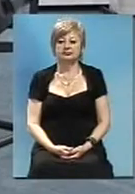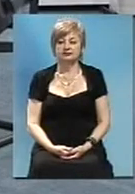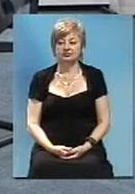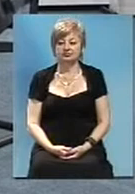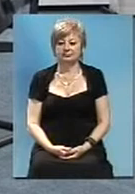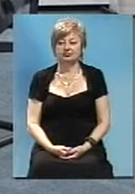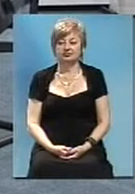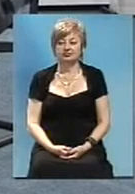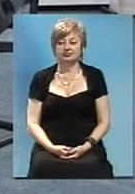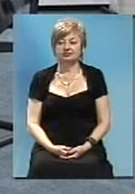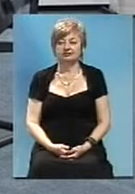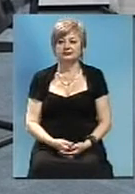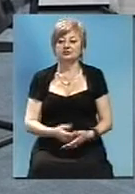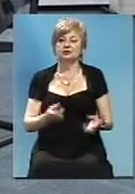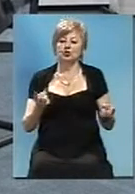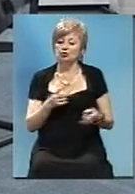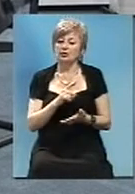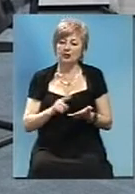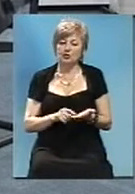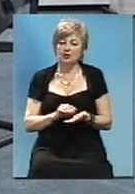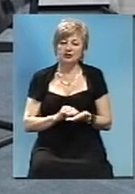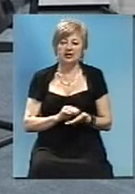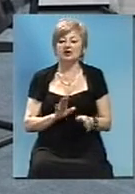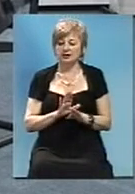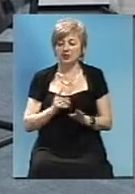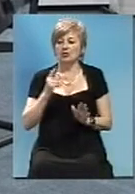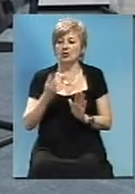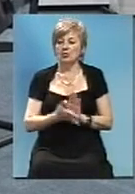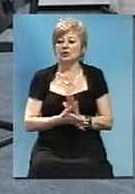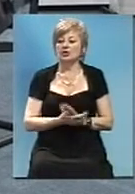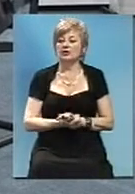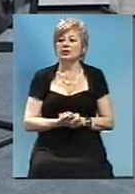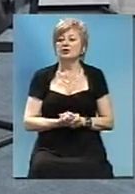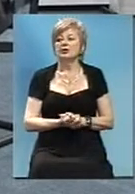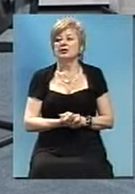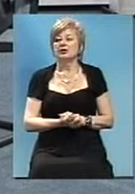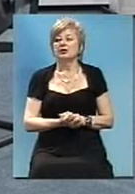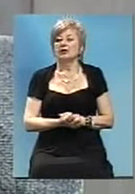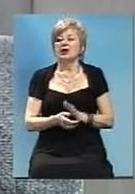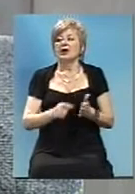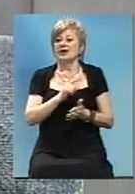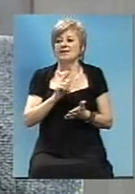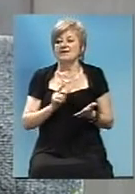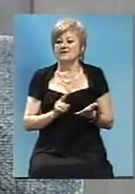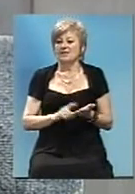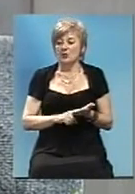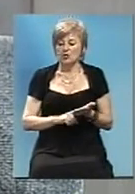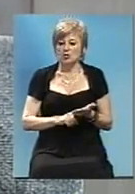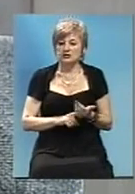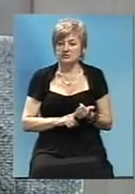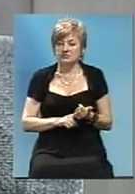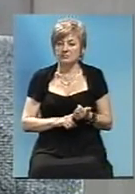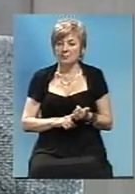Я потрібно повторити запитання? Нет, спасибо. Вопрос следующий.